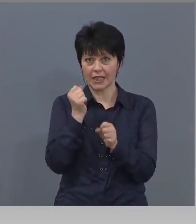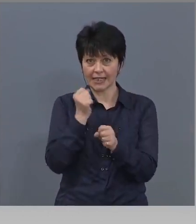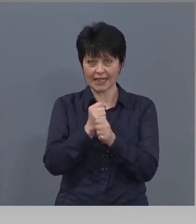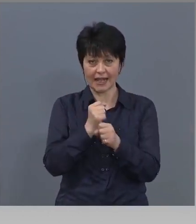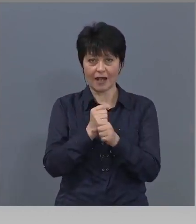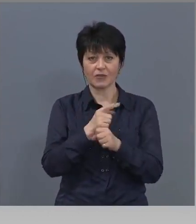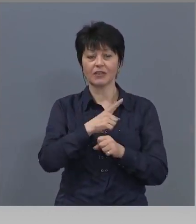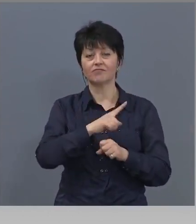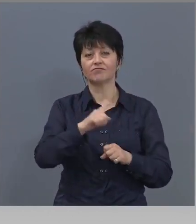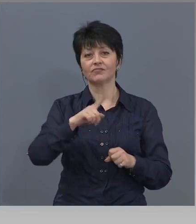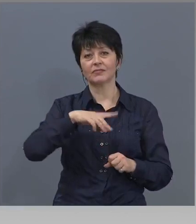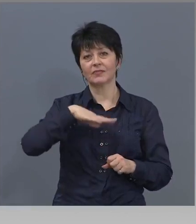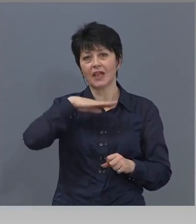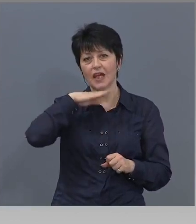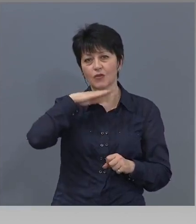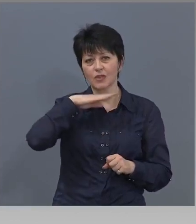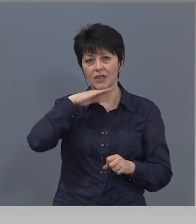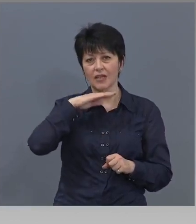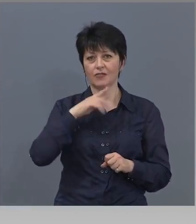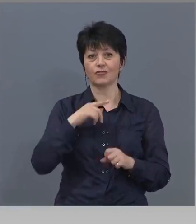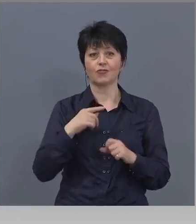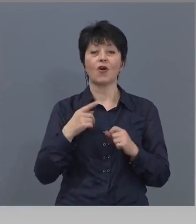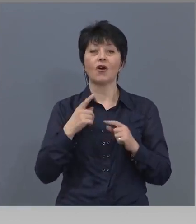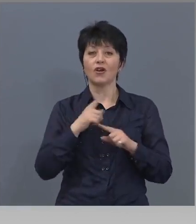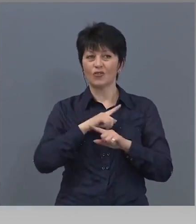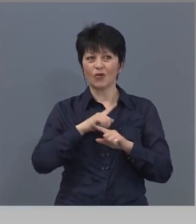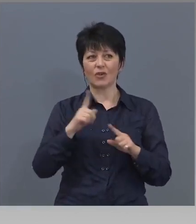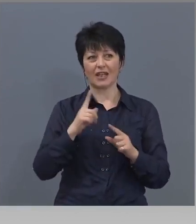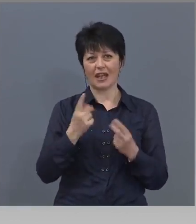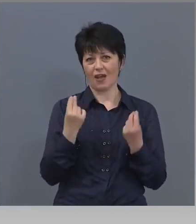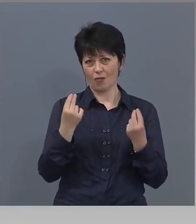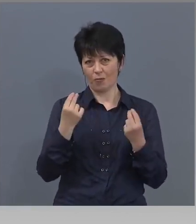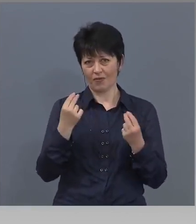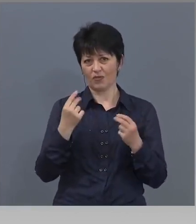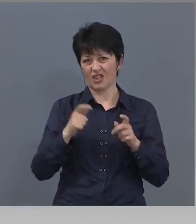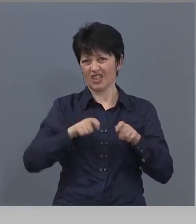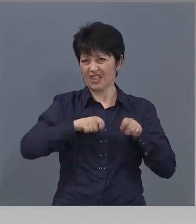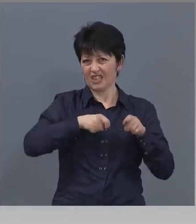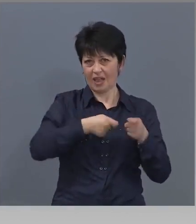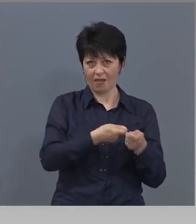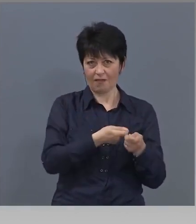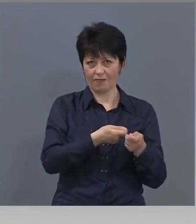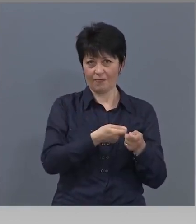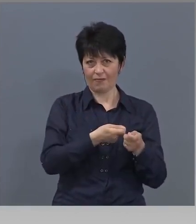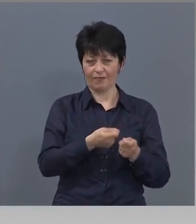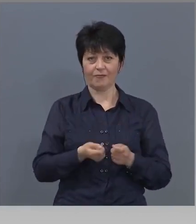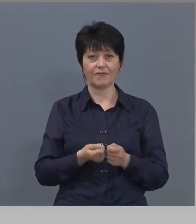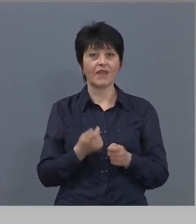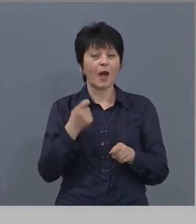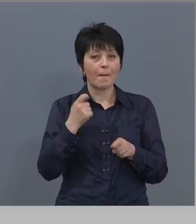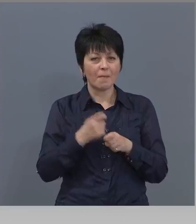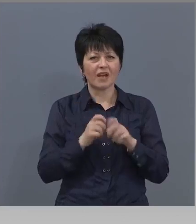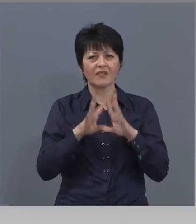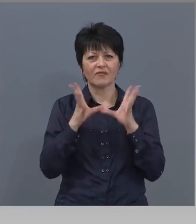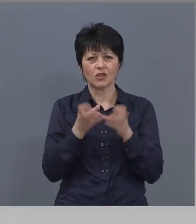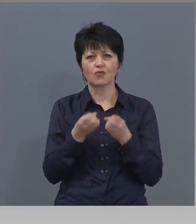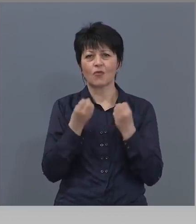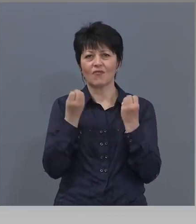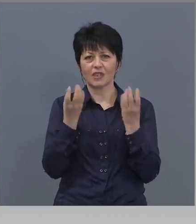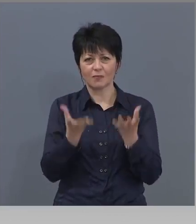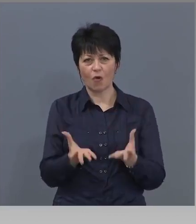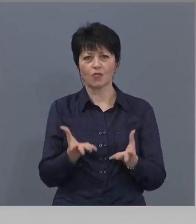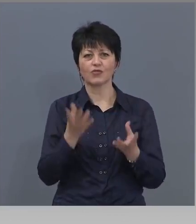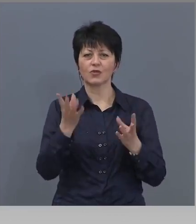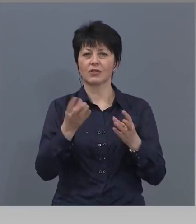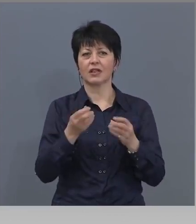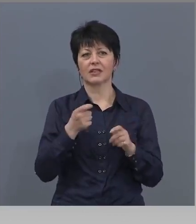не бива с... да стигаме до там с физическа сила да въвеждаме тези мерки. Правим всичко възможно това да става с